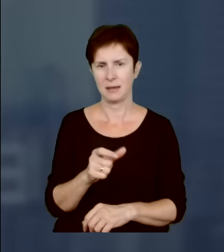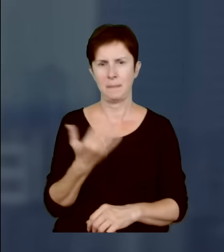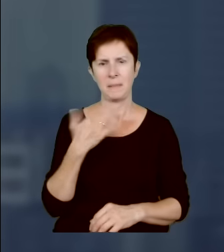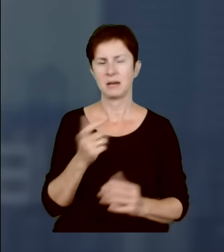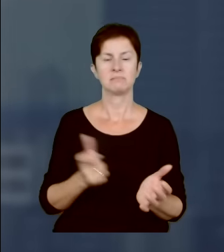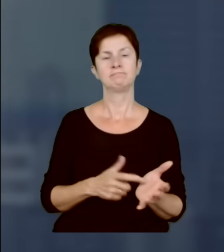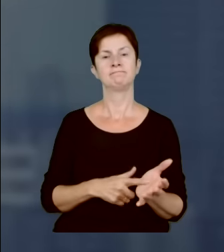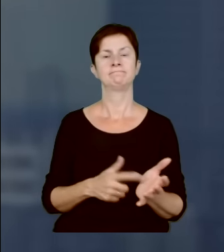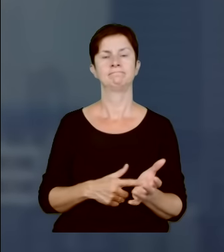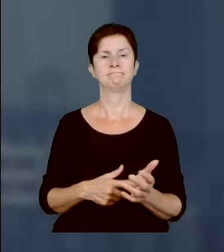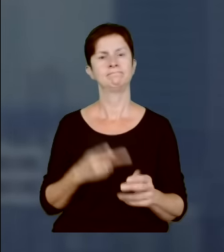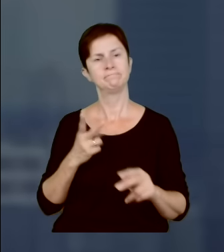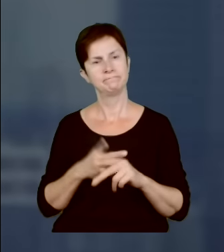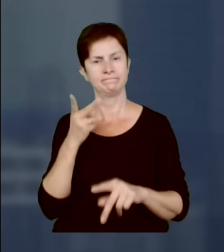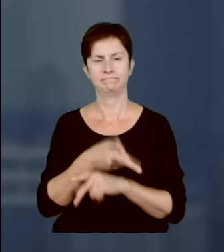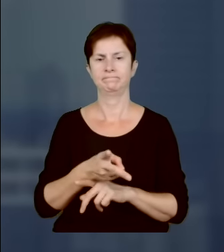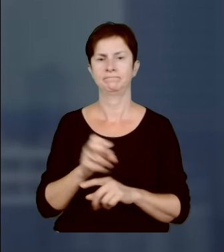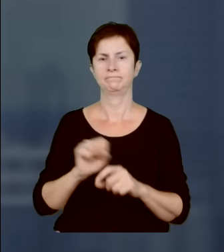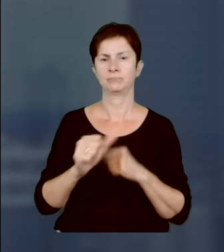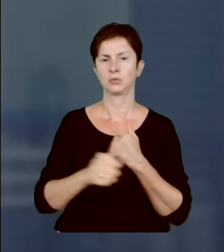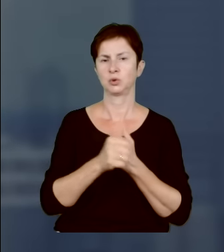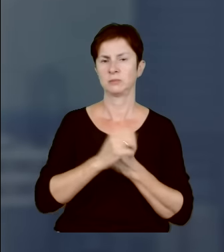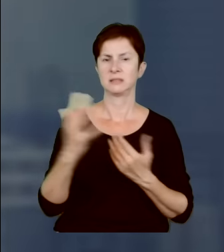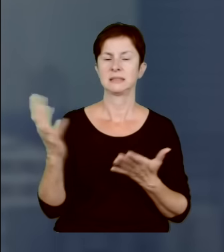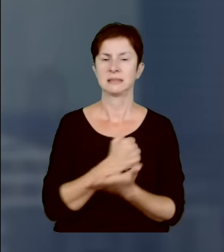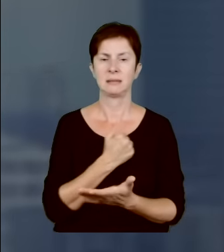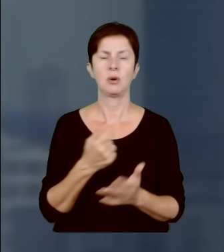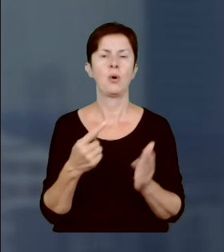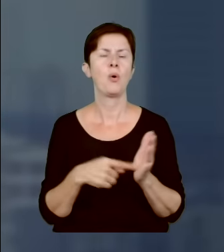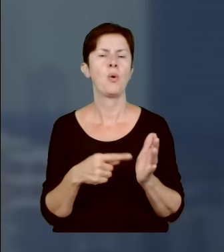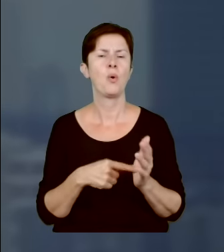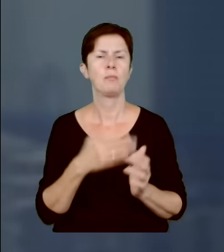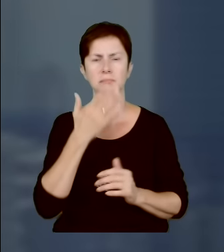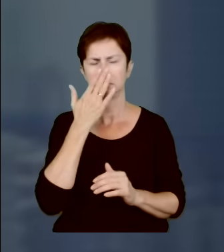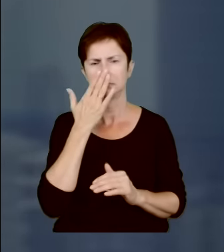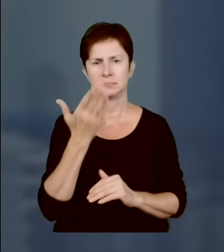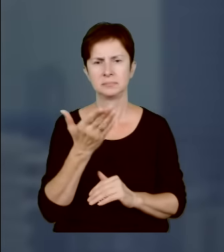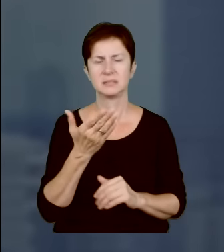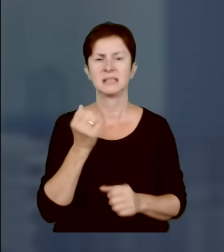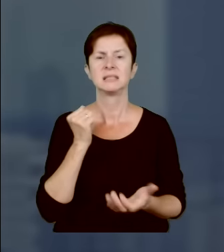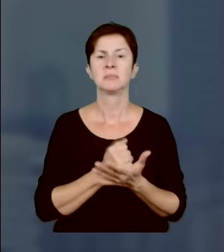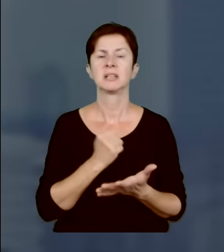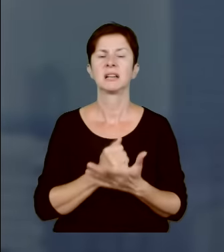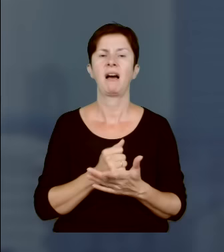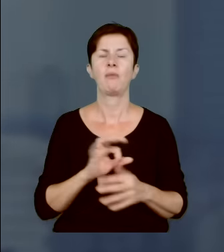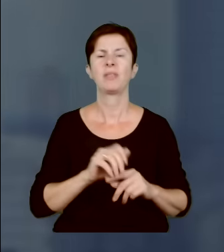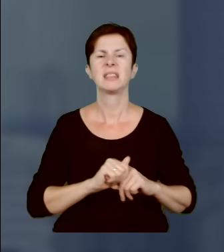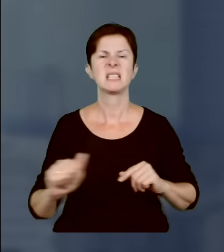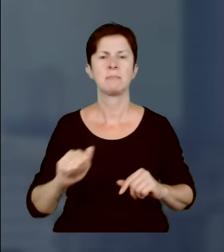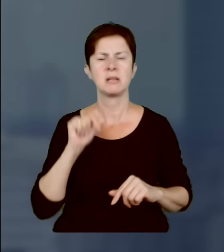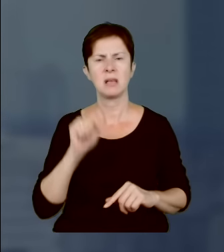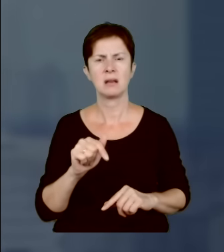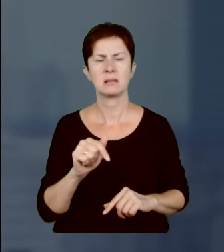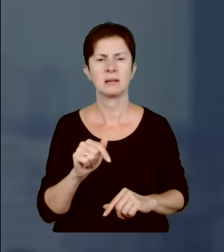wtargnięcia i zabrania tych dokumentów. To chodziło o dokumenty spraw dyscyplinarnych sędziów, na przykład